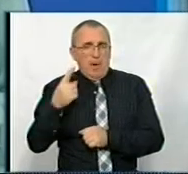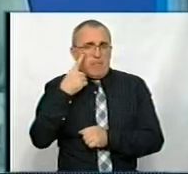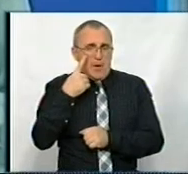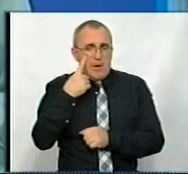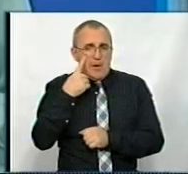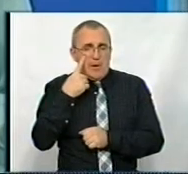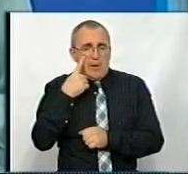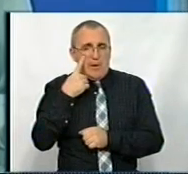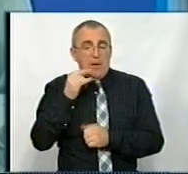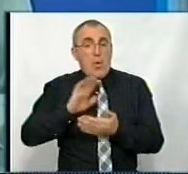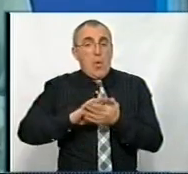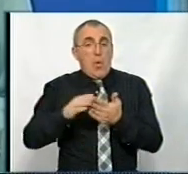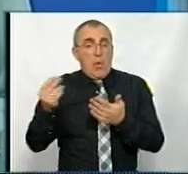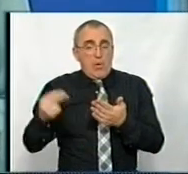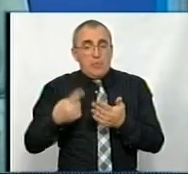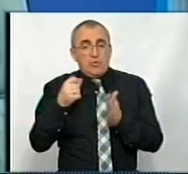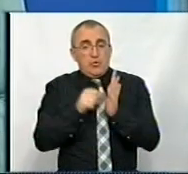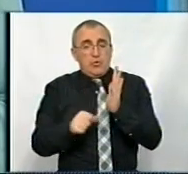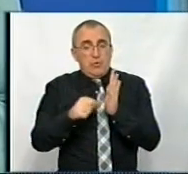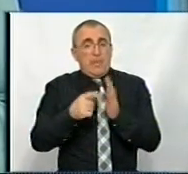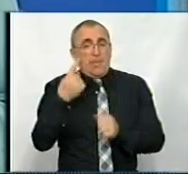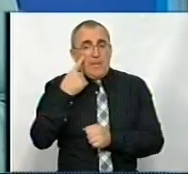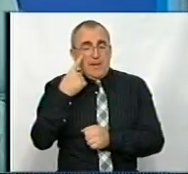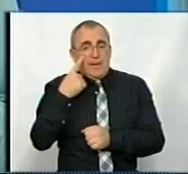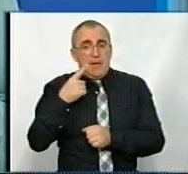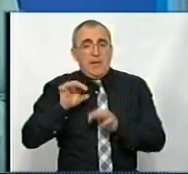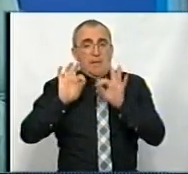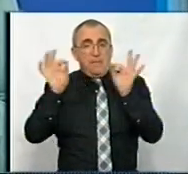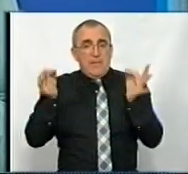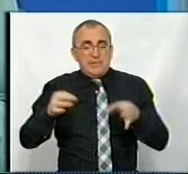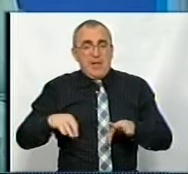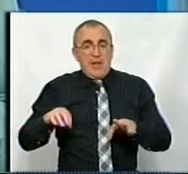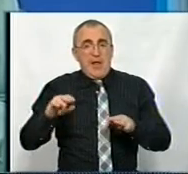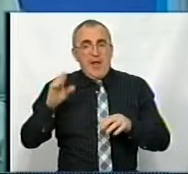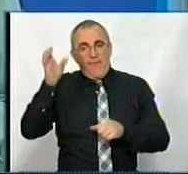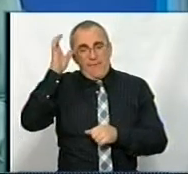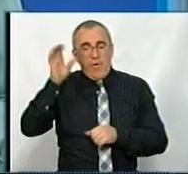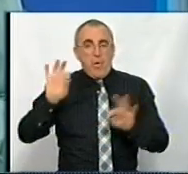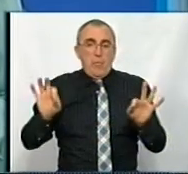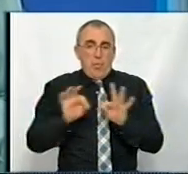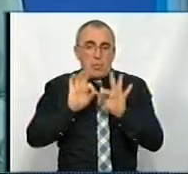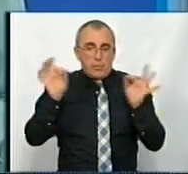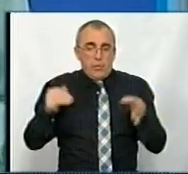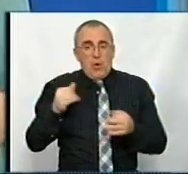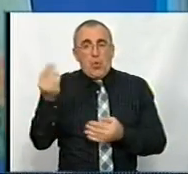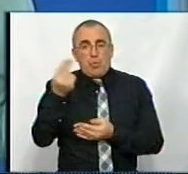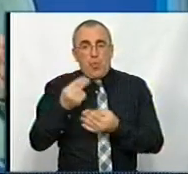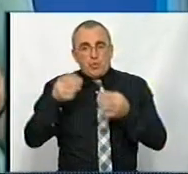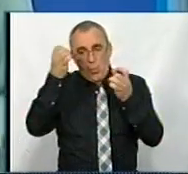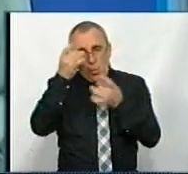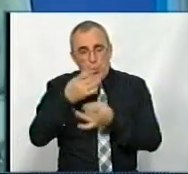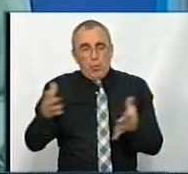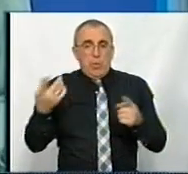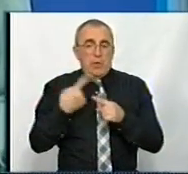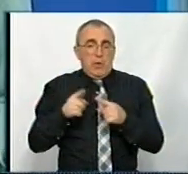і на контракт – це 166 балів, мистецький факультет, середнє освіта, музичне мистецтво та художня культура. Тобто,